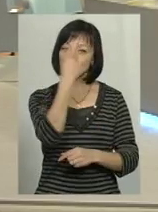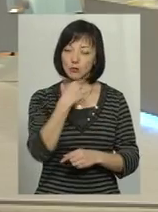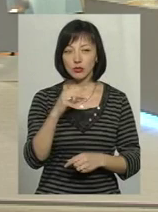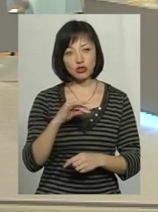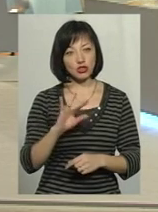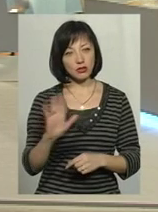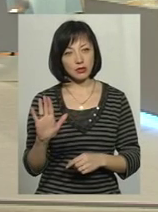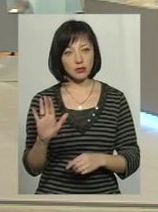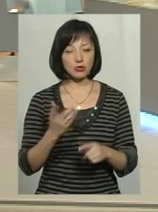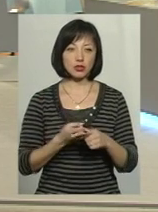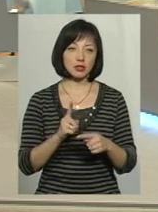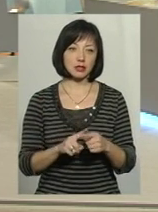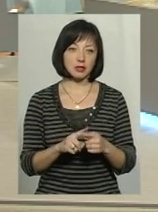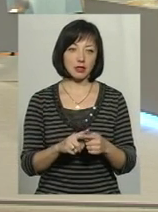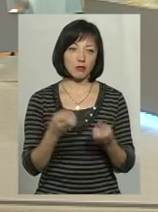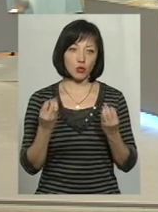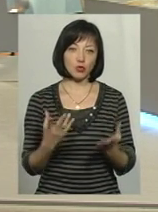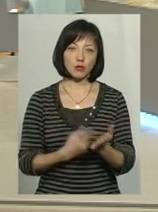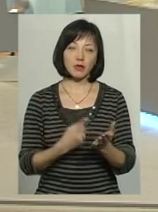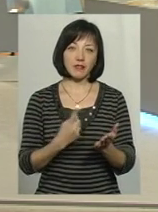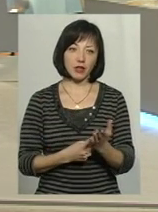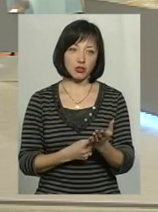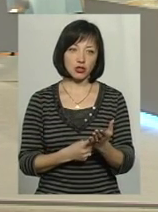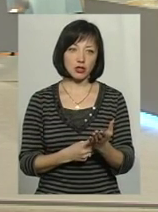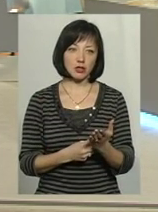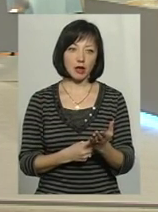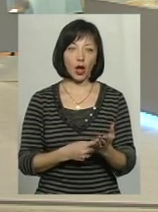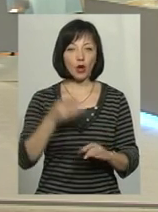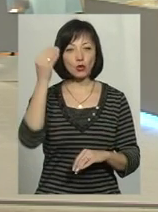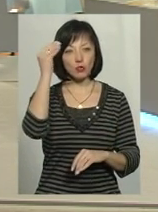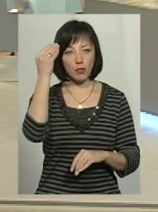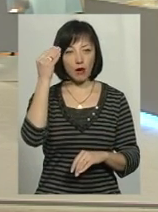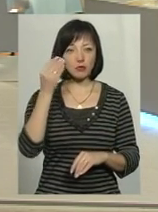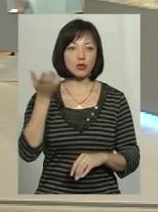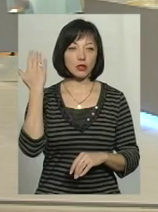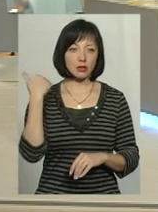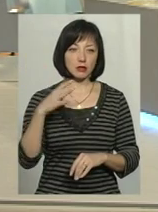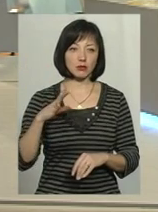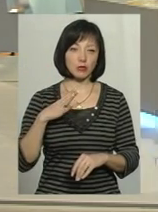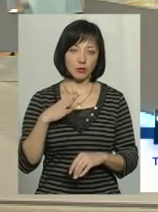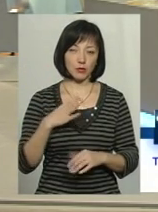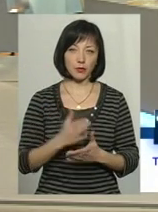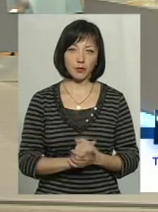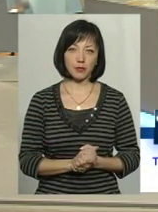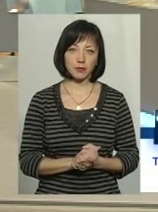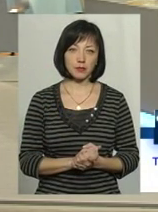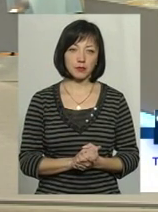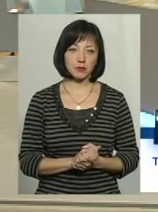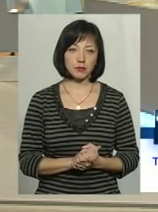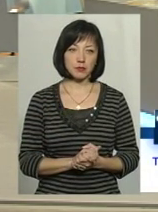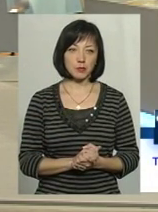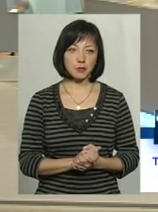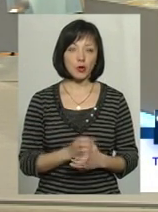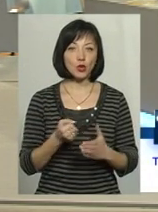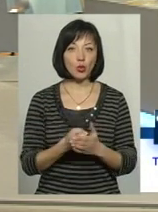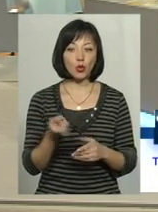Чи це підтвердження тим думкам тієї інформації, яку ви мали